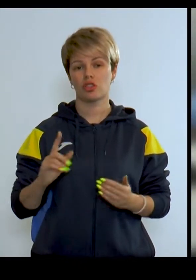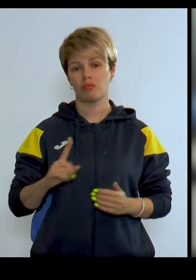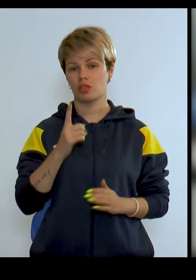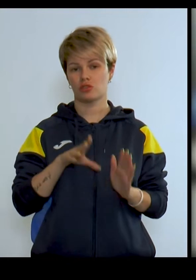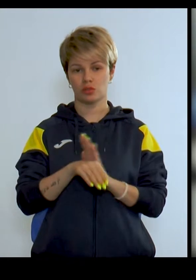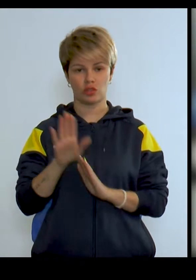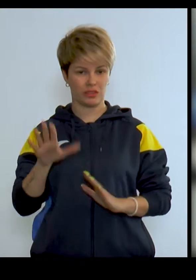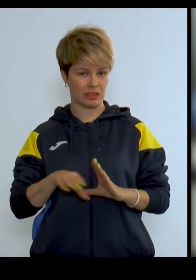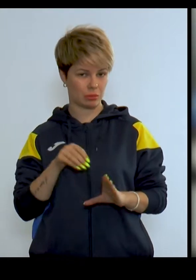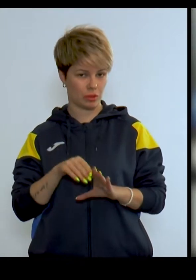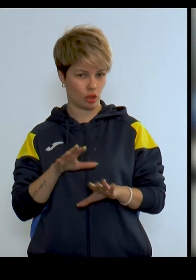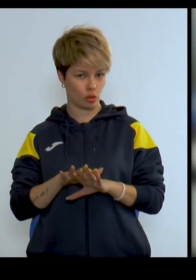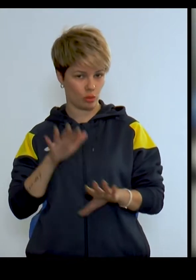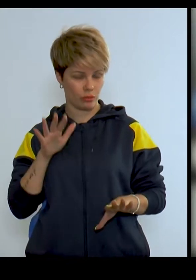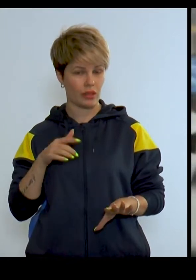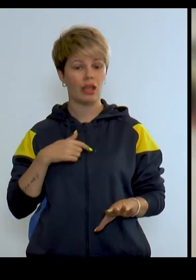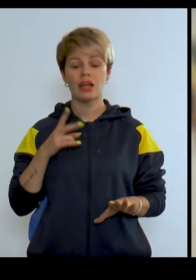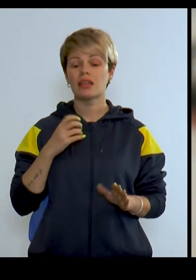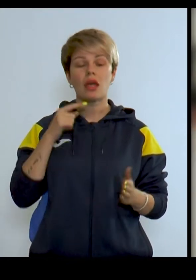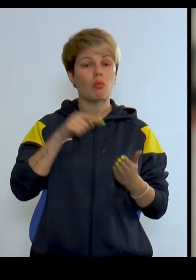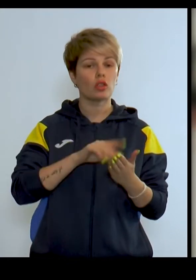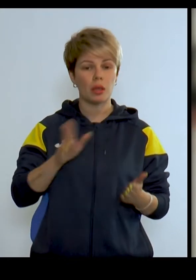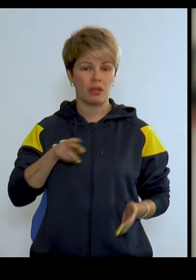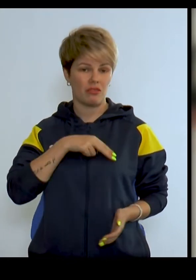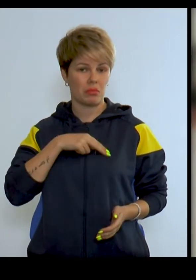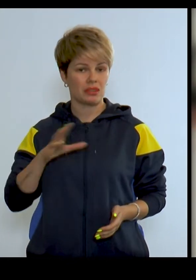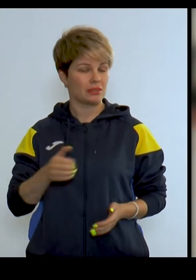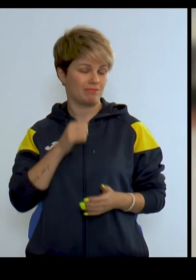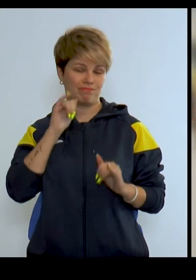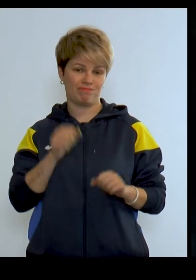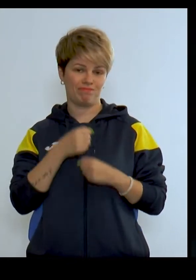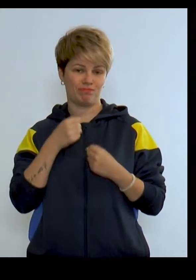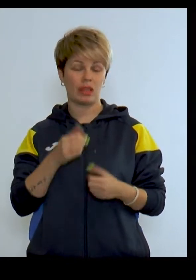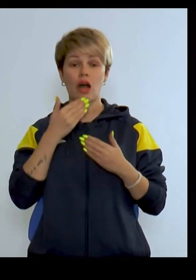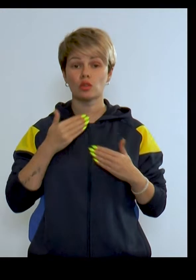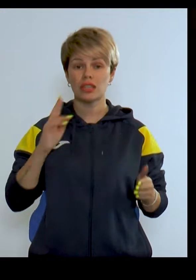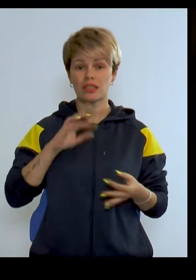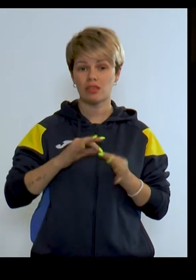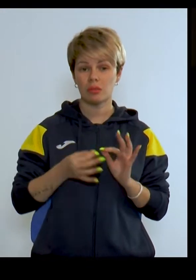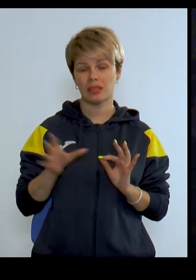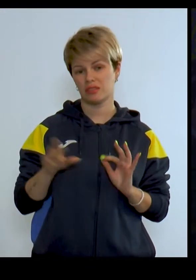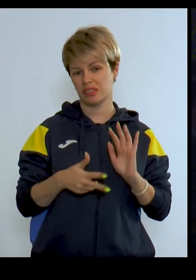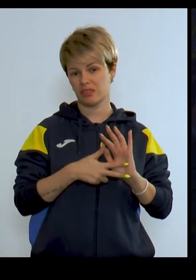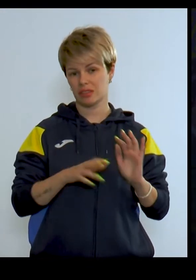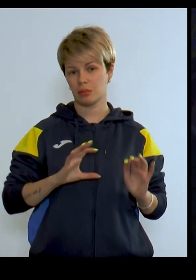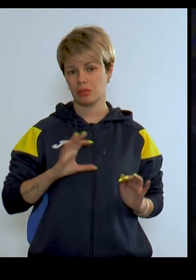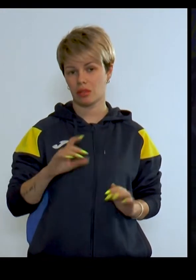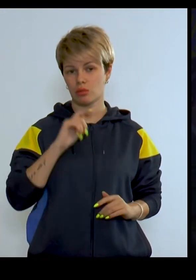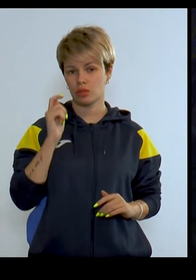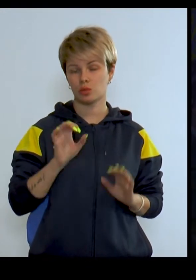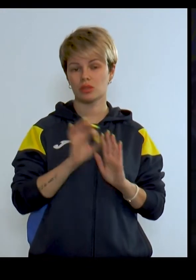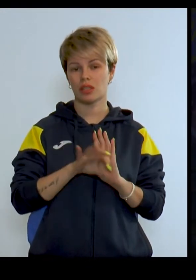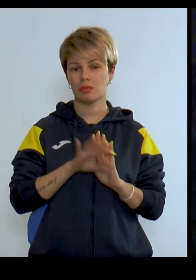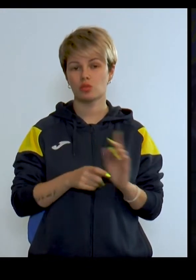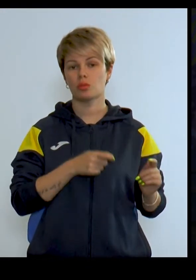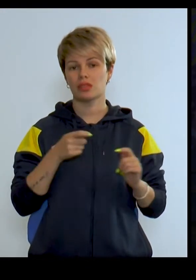першими увійшли до збірної Тоді ми так і не заїхали в призи Проте вже на останній дефлімпіаді усі 8 медалей